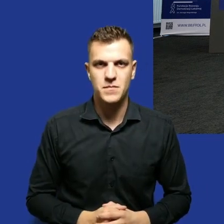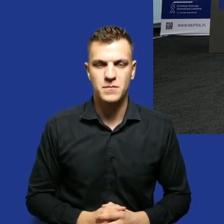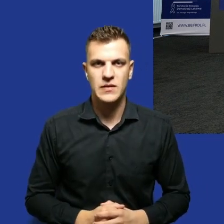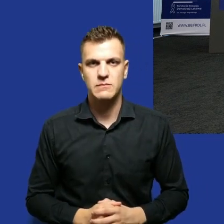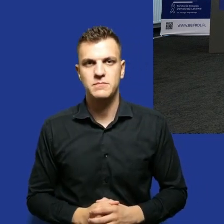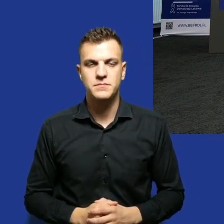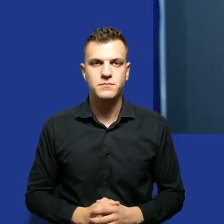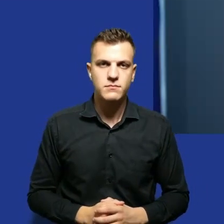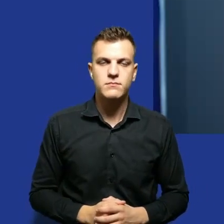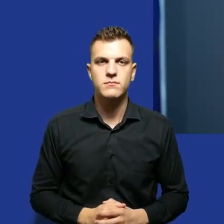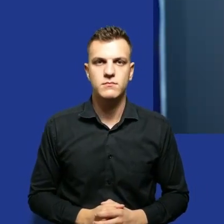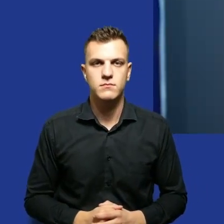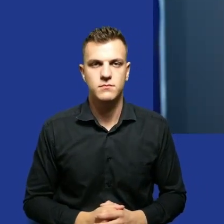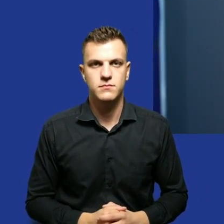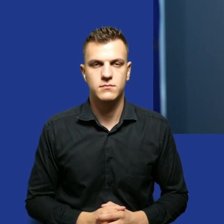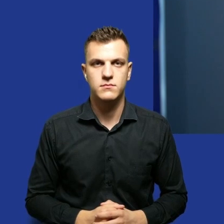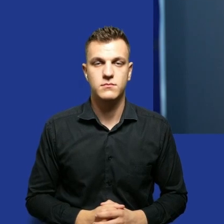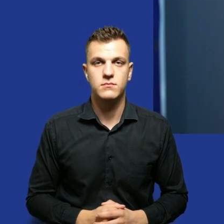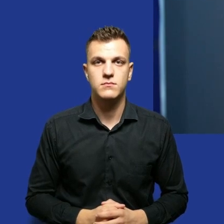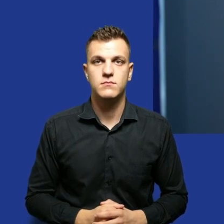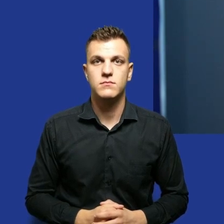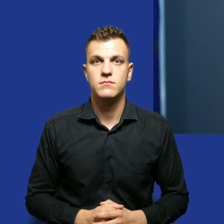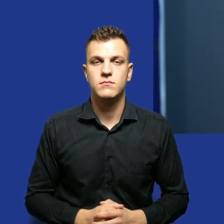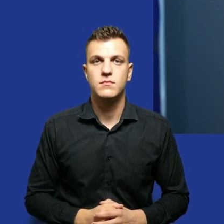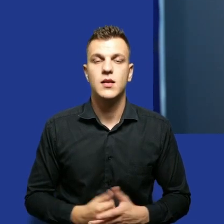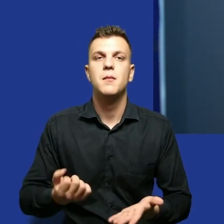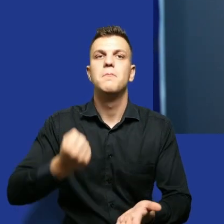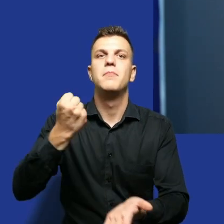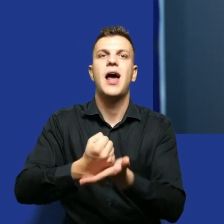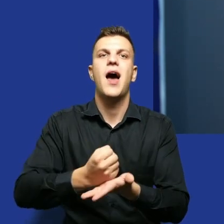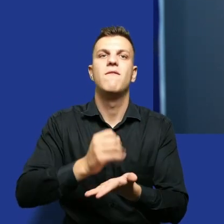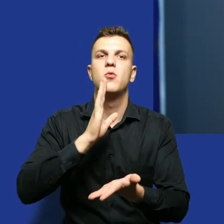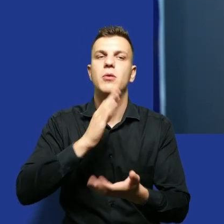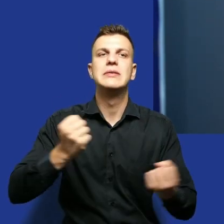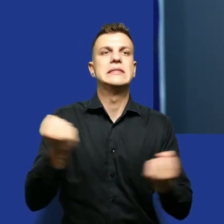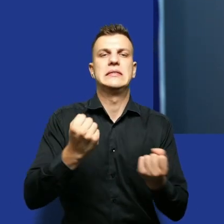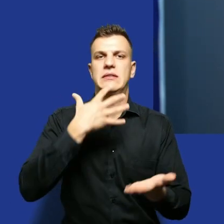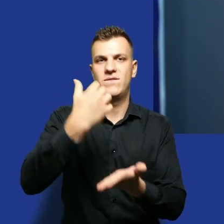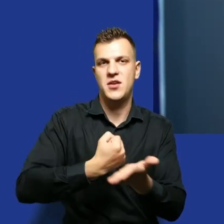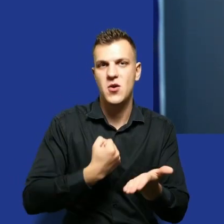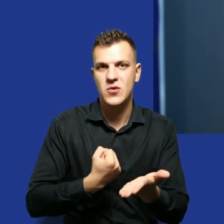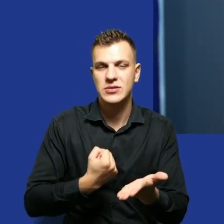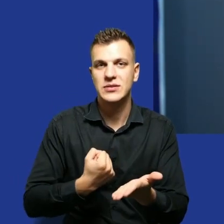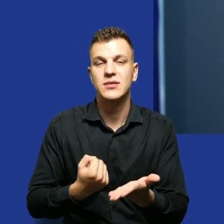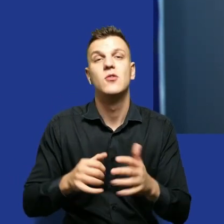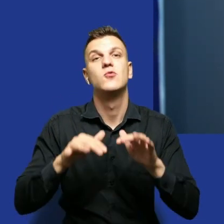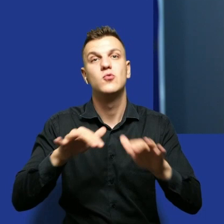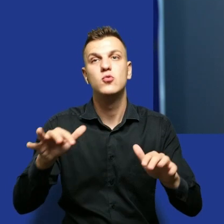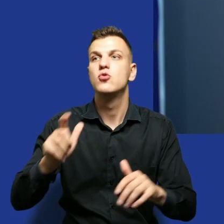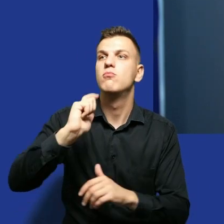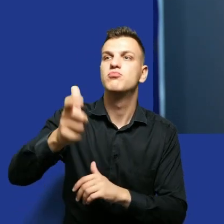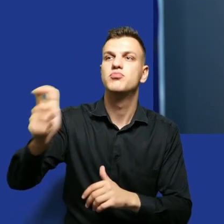prawa i określanie tego przez samorządy jest bardzo często używane w zarzutach do organizacji